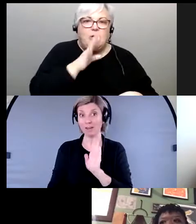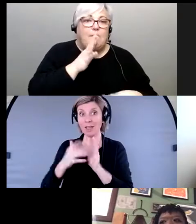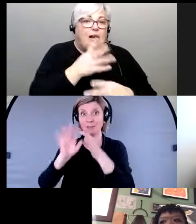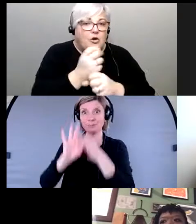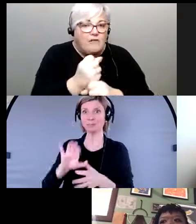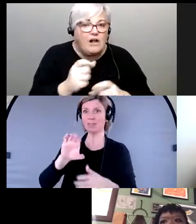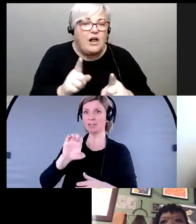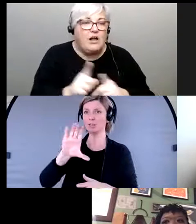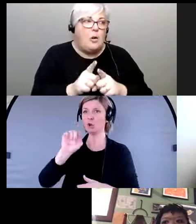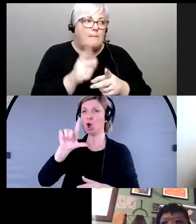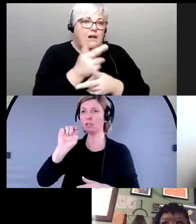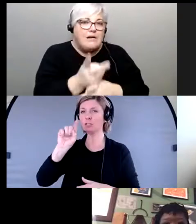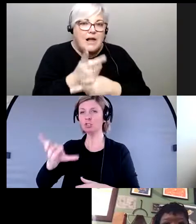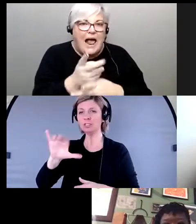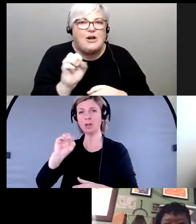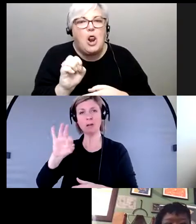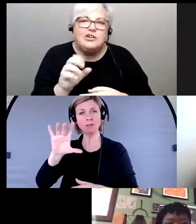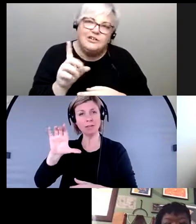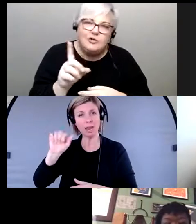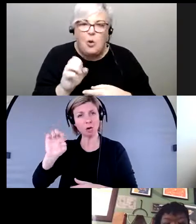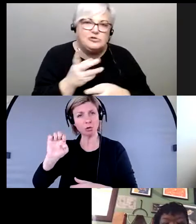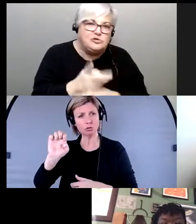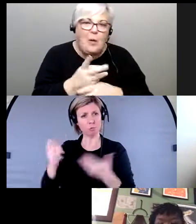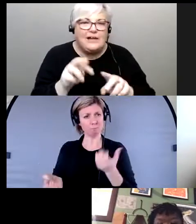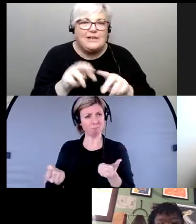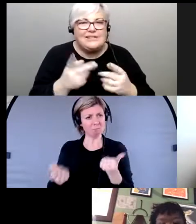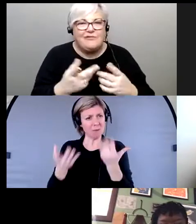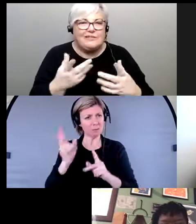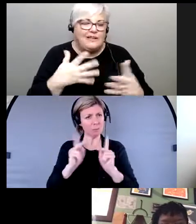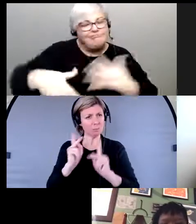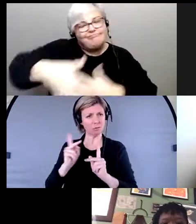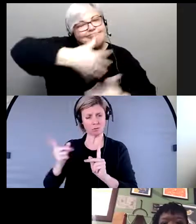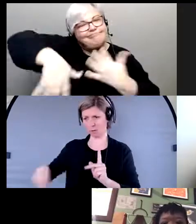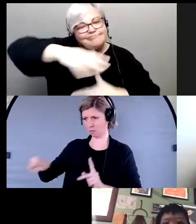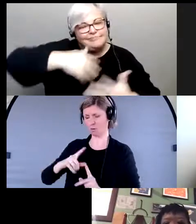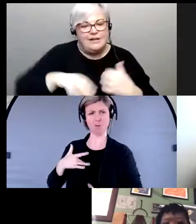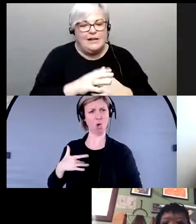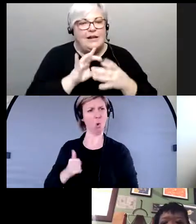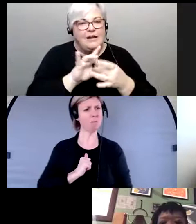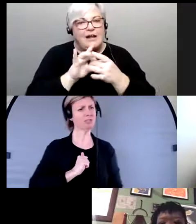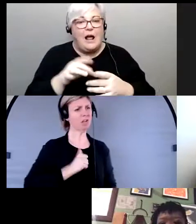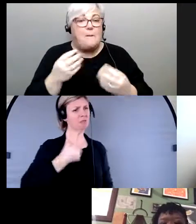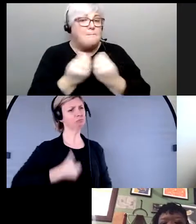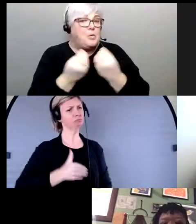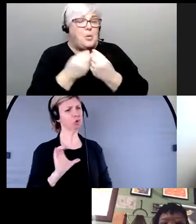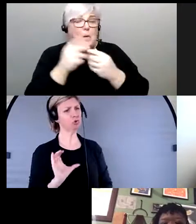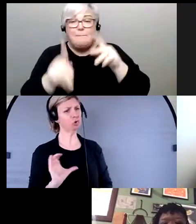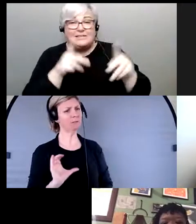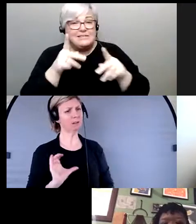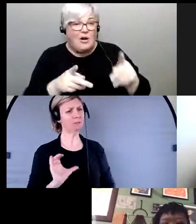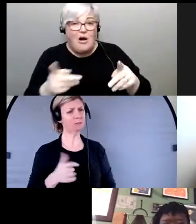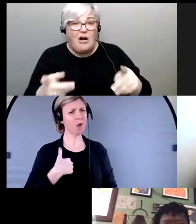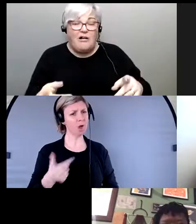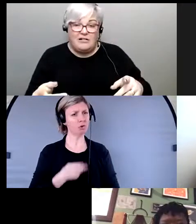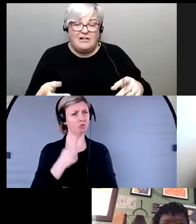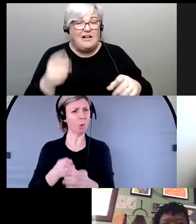l'écologie de ses soins il y a plusieurs personnes qui vont peut-être identifier en tant que conservateurs et peut-être plusieurs personnes qui étaient qui ont fait partie de ce qu'on